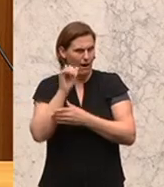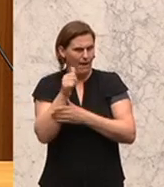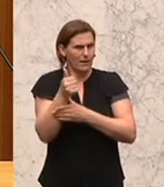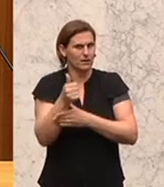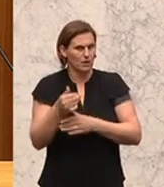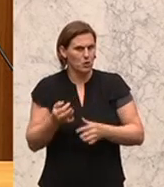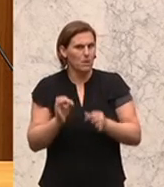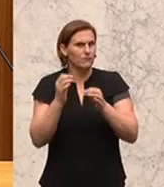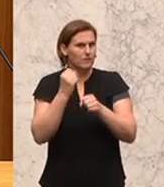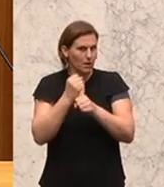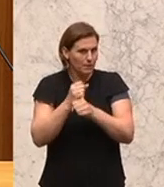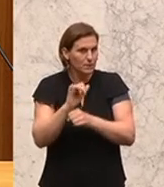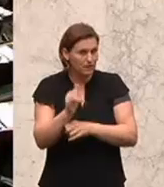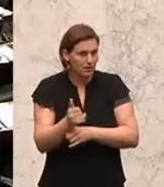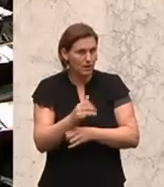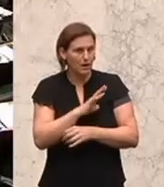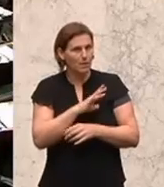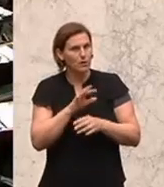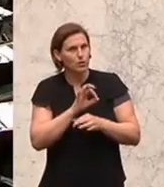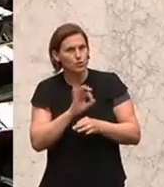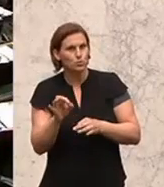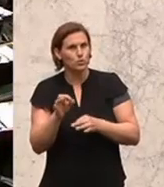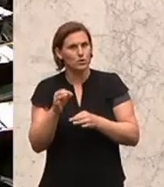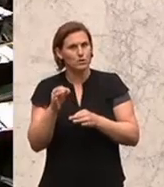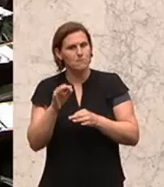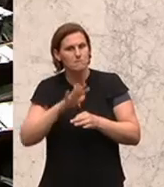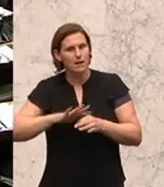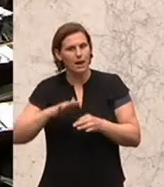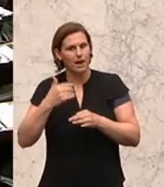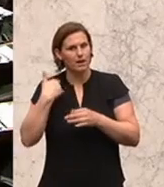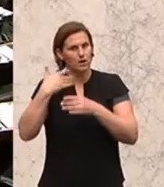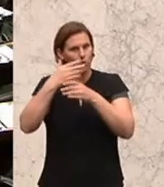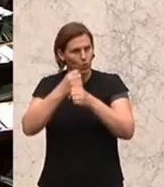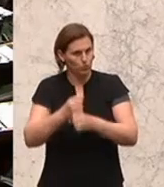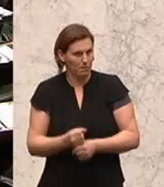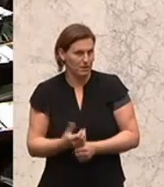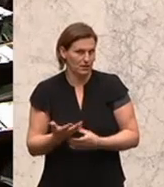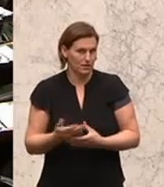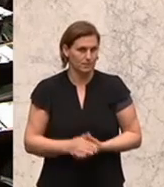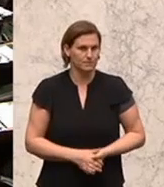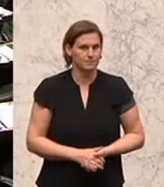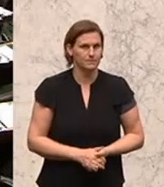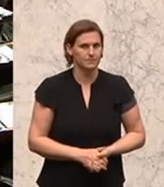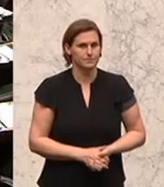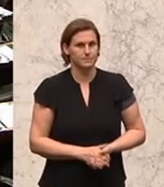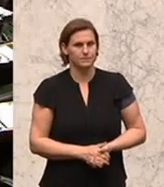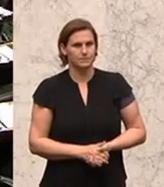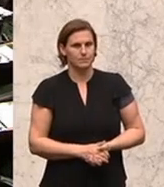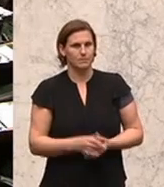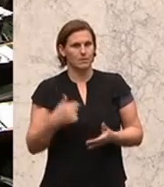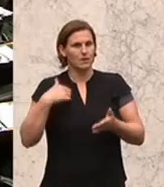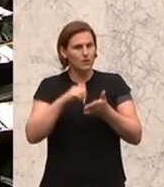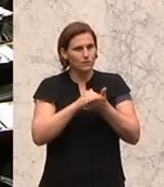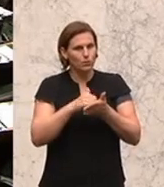qualifiziert arbeiten, aber eben auch nur wieder für den orthopädischen Bereich. Ja, ich bin froh, dass mein